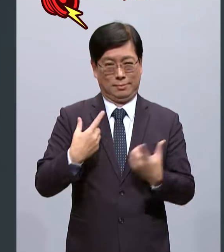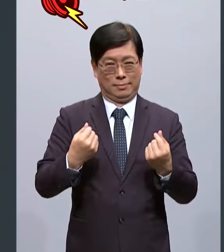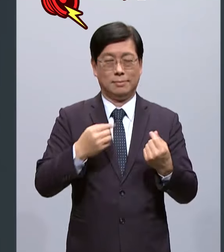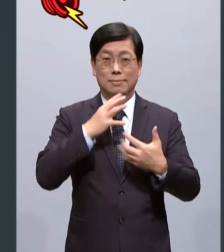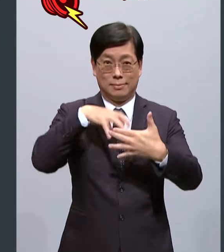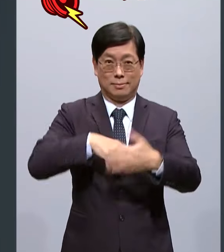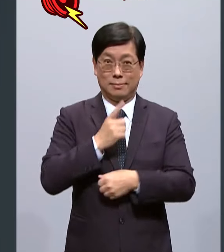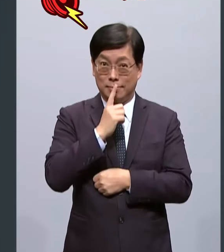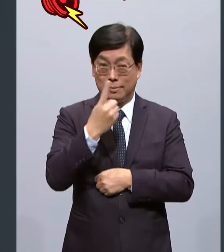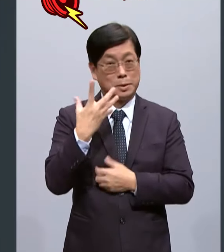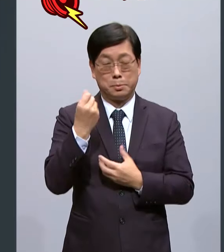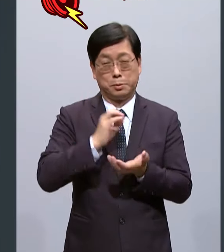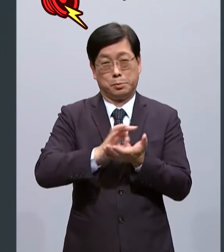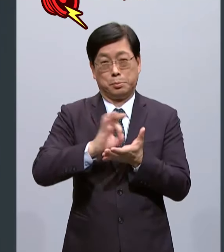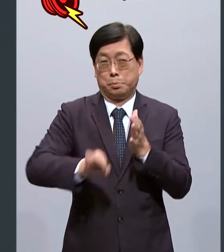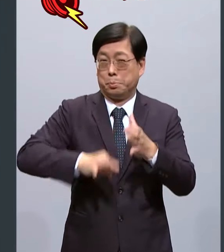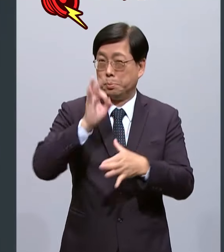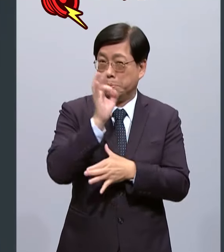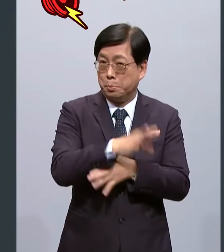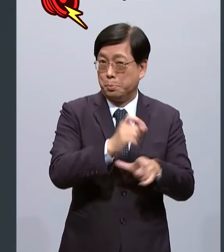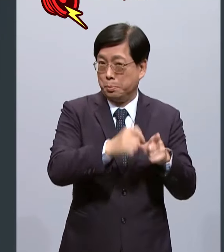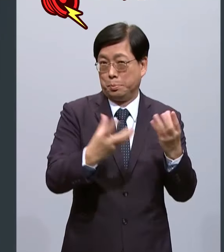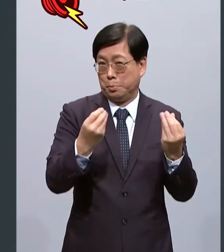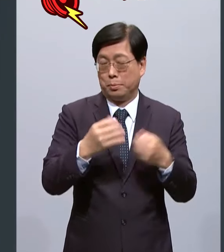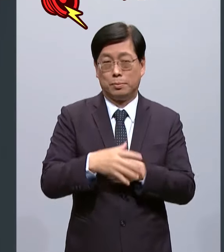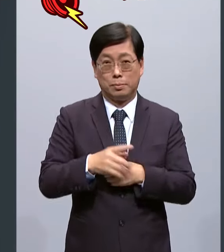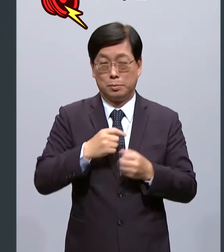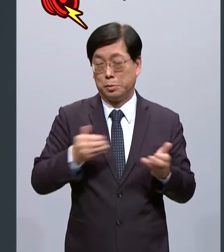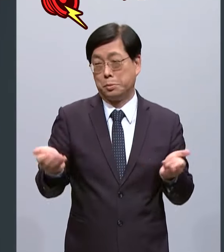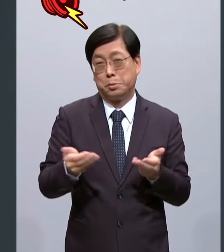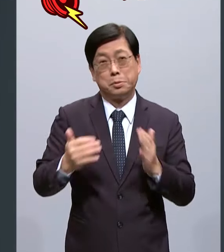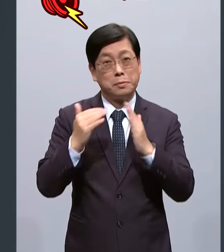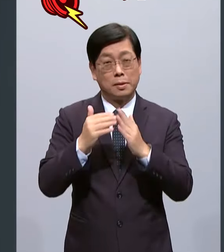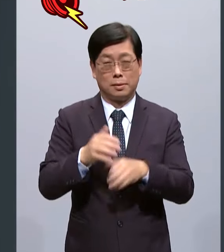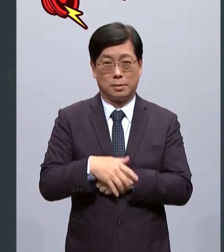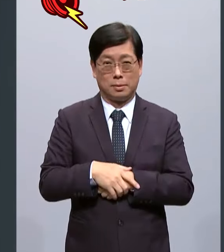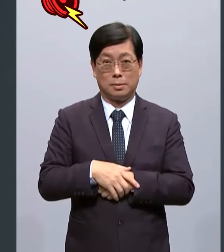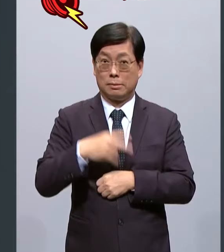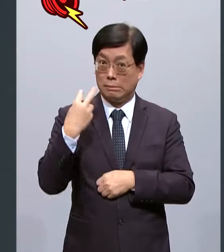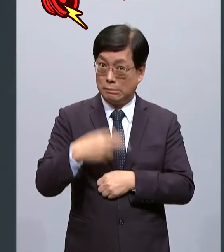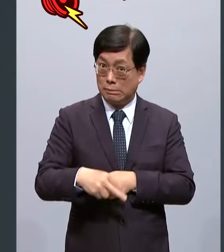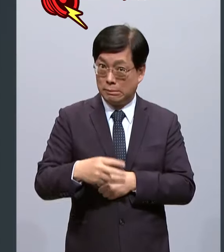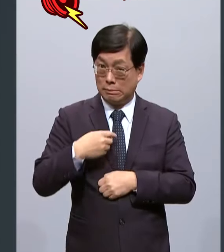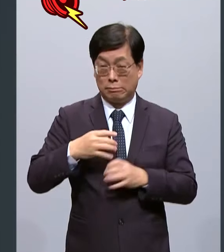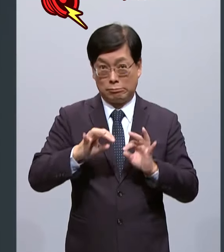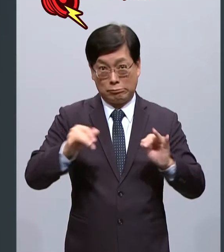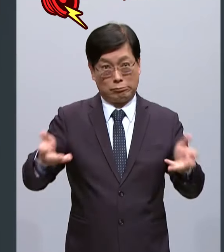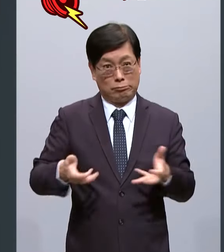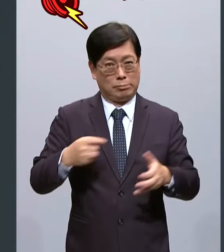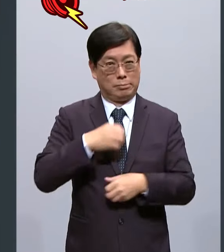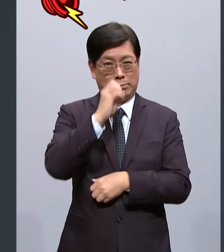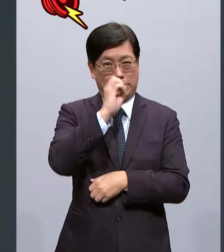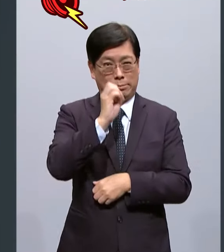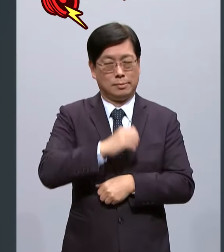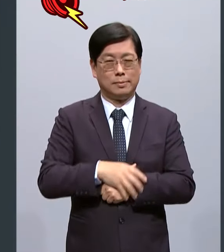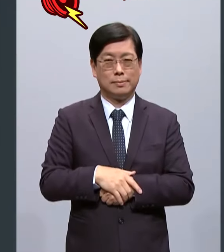没有投资事业没有炒房而且也没有炒地皮的人